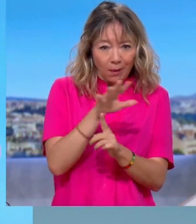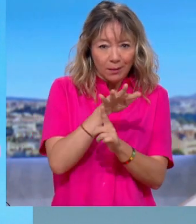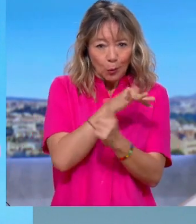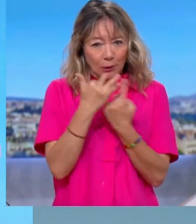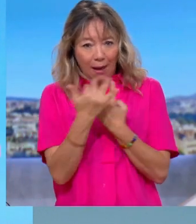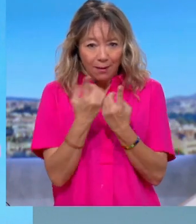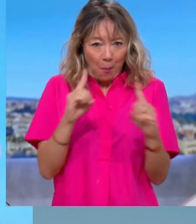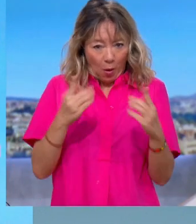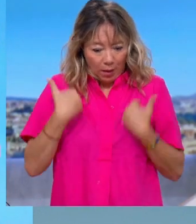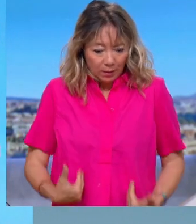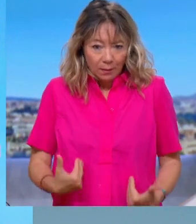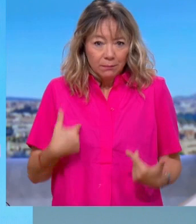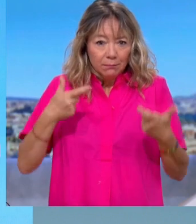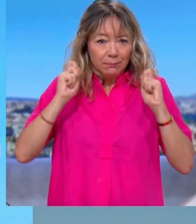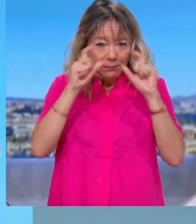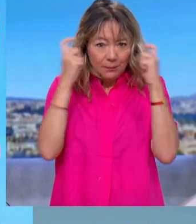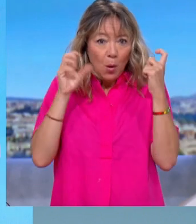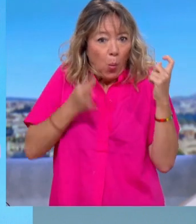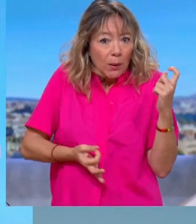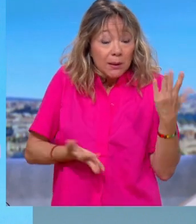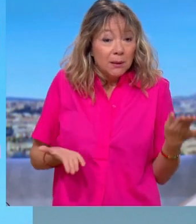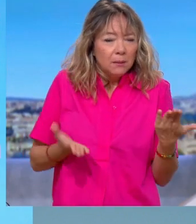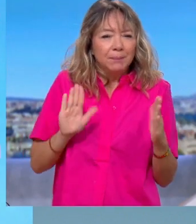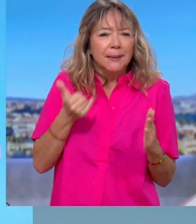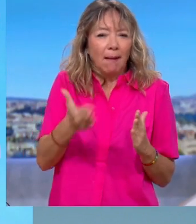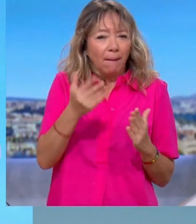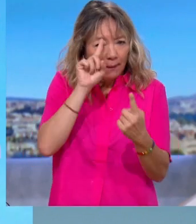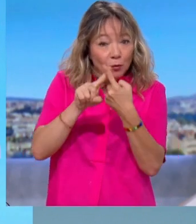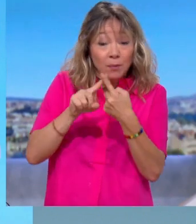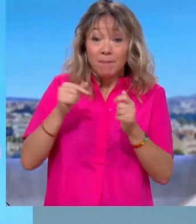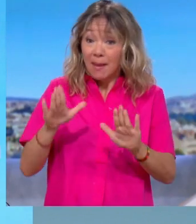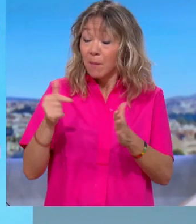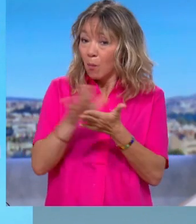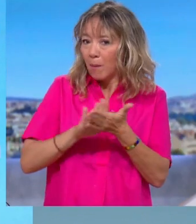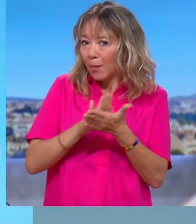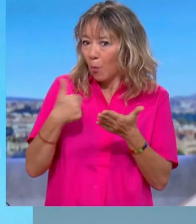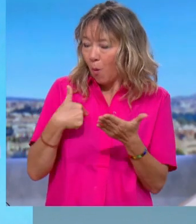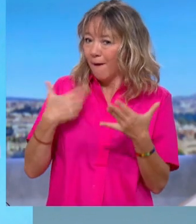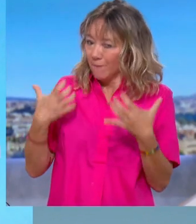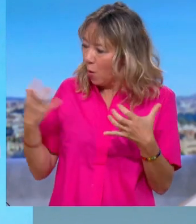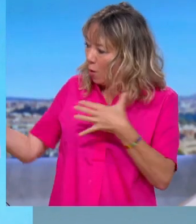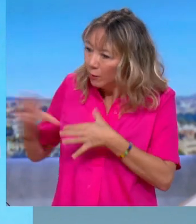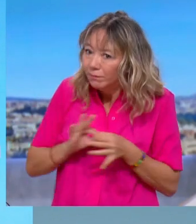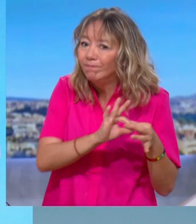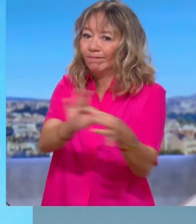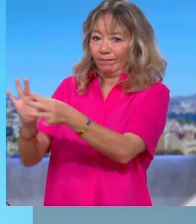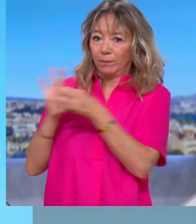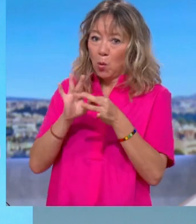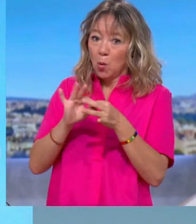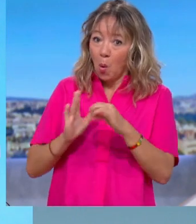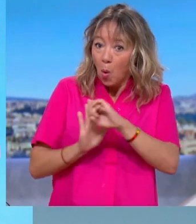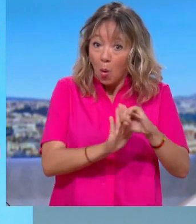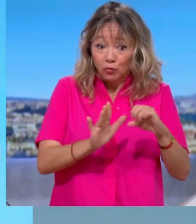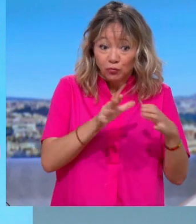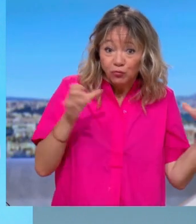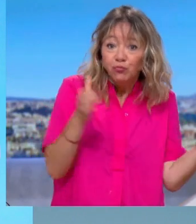sujet. Et ce que je dis simplement, c'est que moi, je ne suis pas prêt à tourner le dos à l'Union. À l'Union des forces de gauche et écologistes qui est la